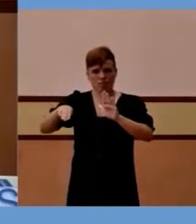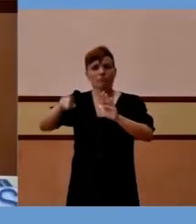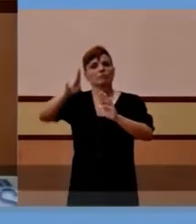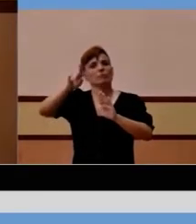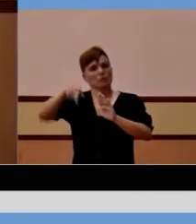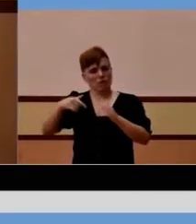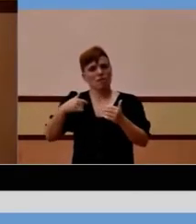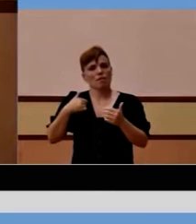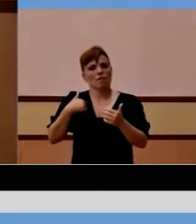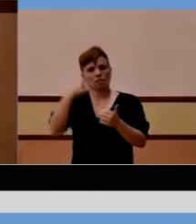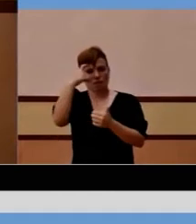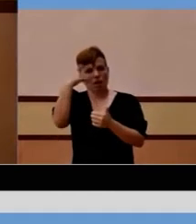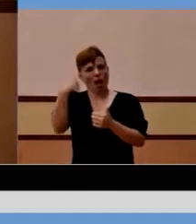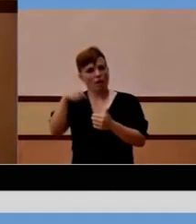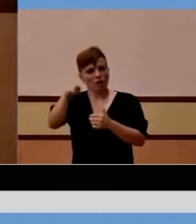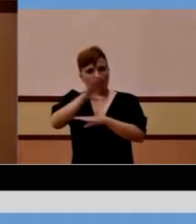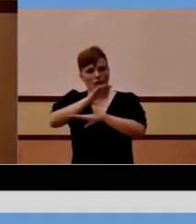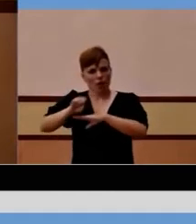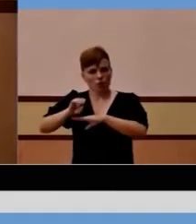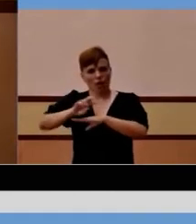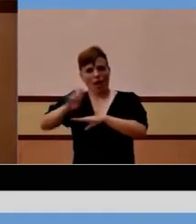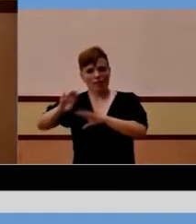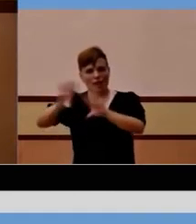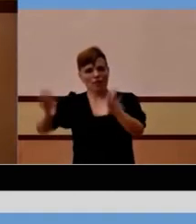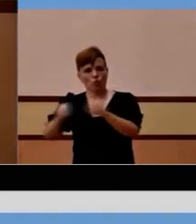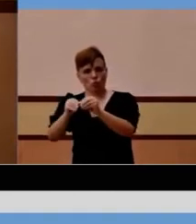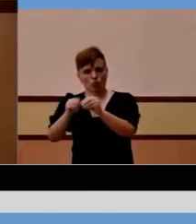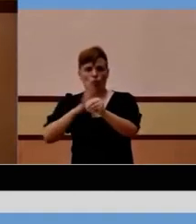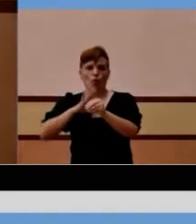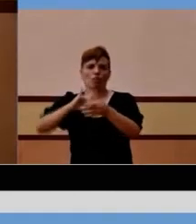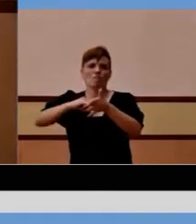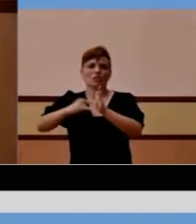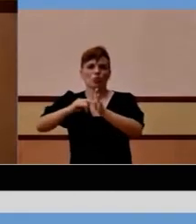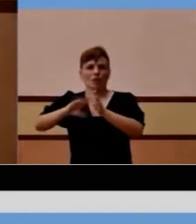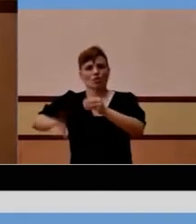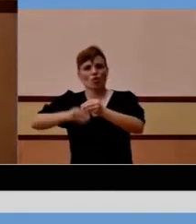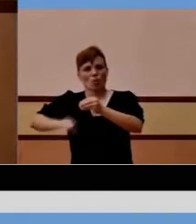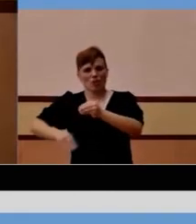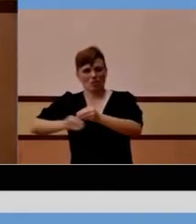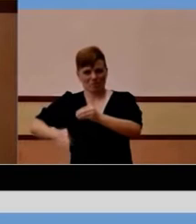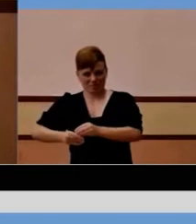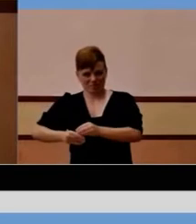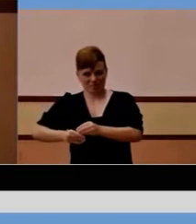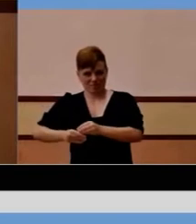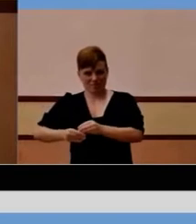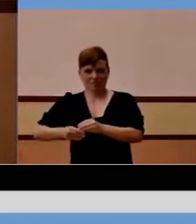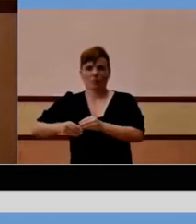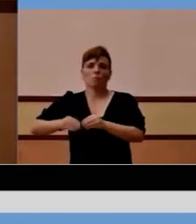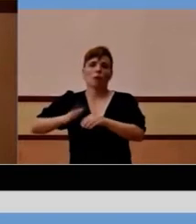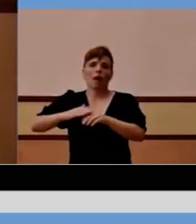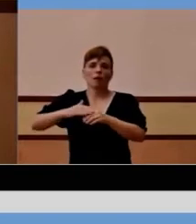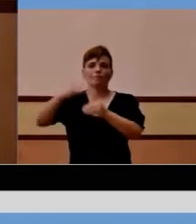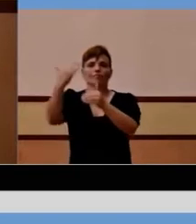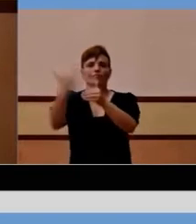una resolució on hi ha una sèrie de mesures restrictives, que bàsicament el que van és precisament